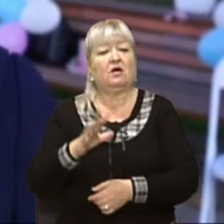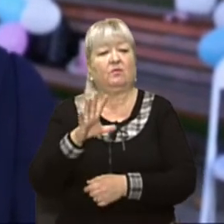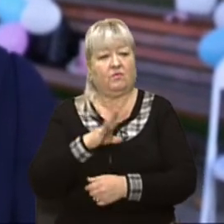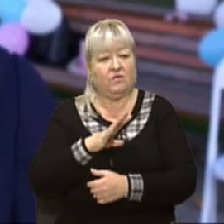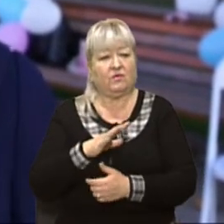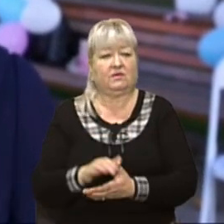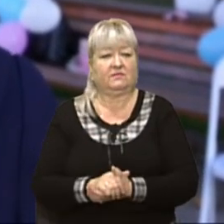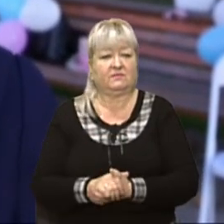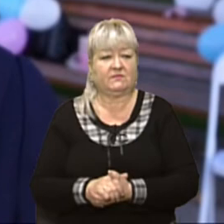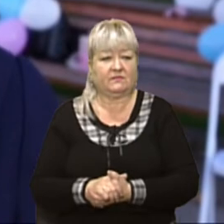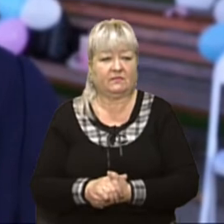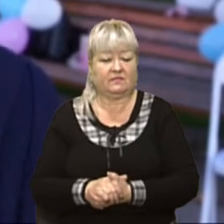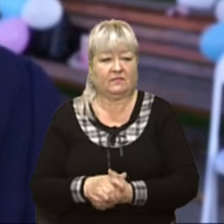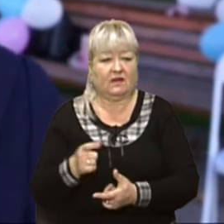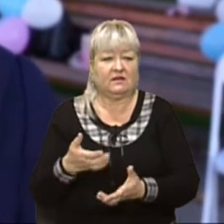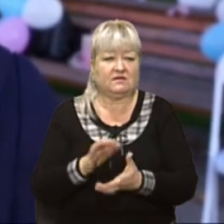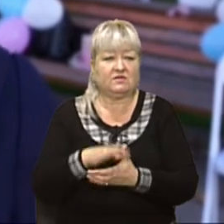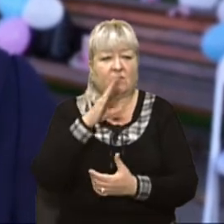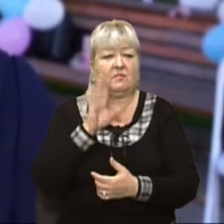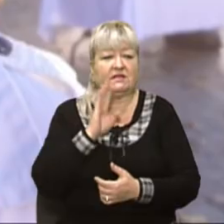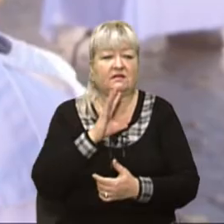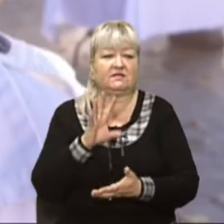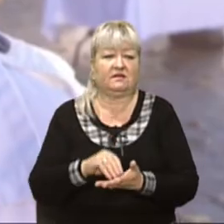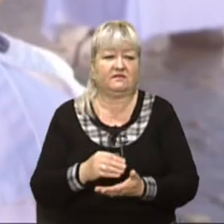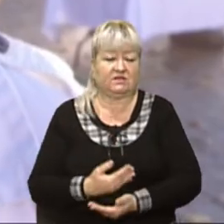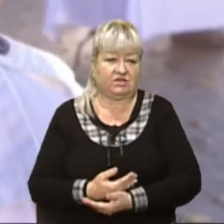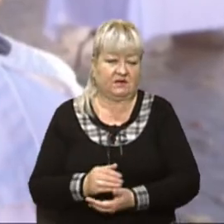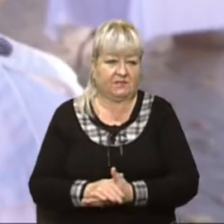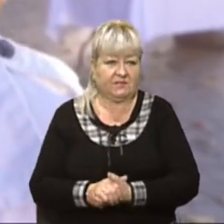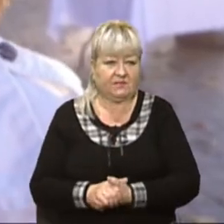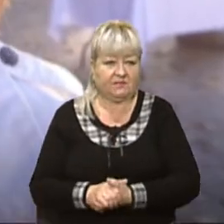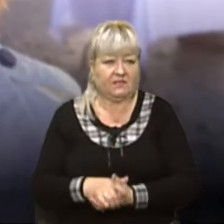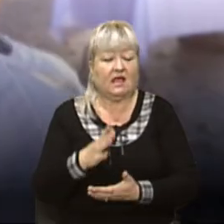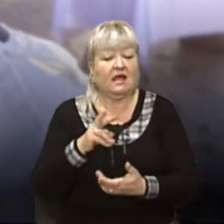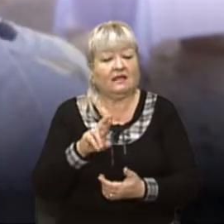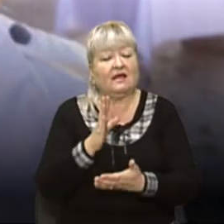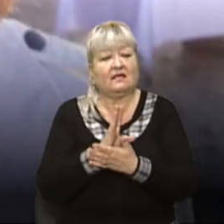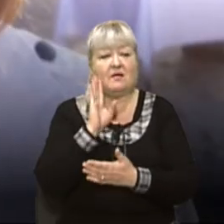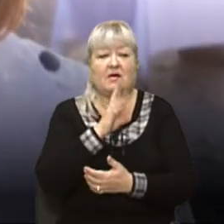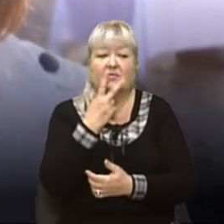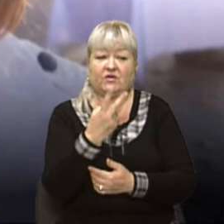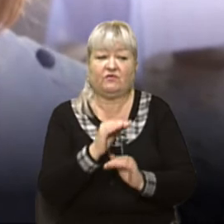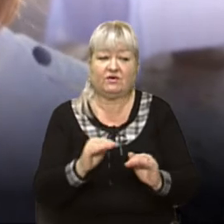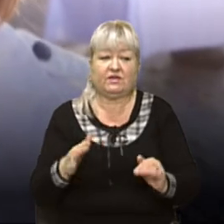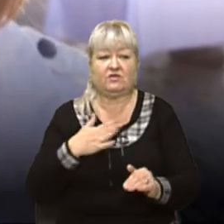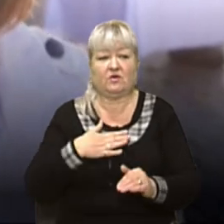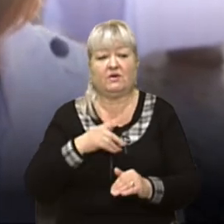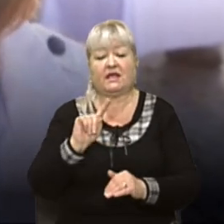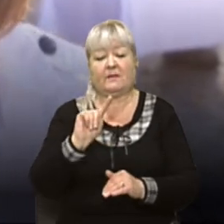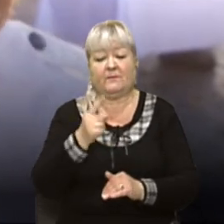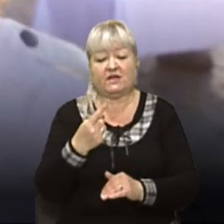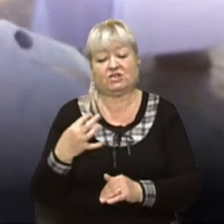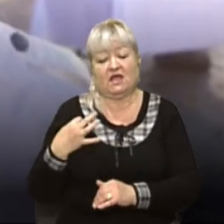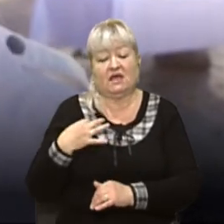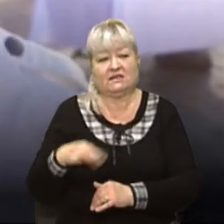визнаємо це материнство, ми визнаємо батьківство, визнаємо це життя. Я є мамою двох діток і моя перша дитинка це синочок